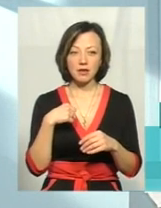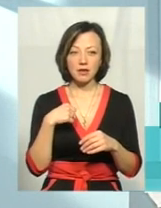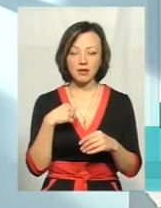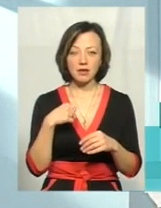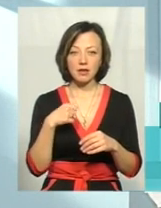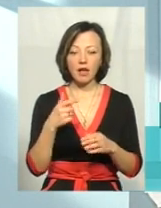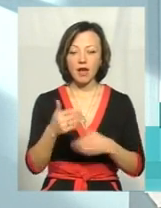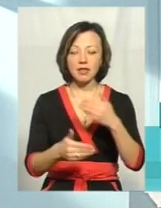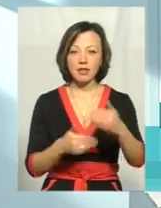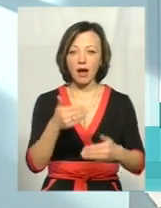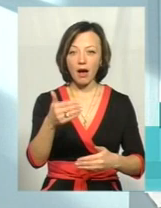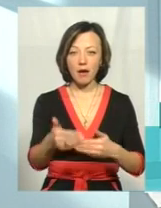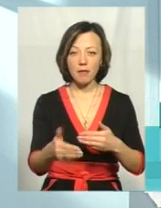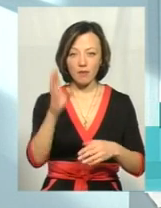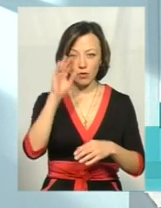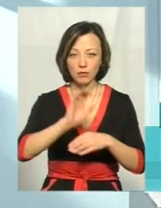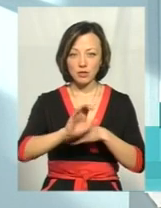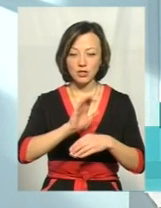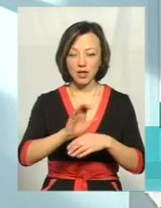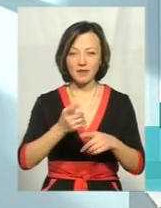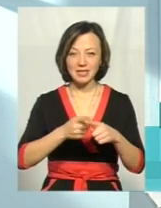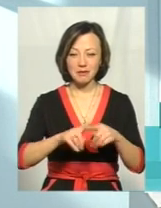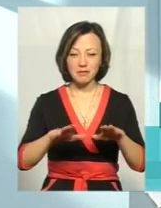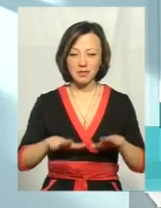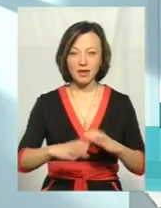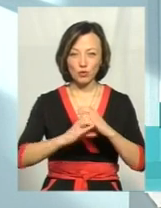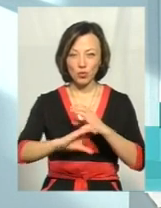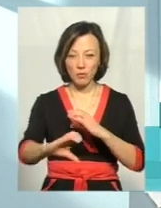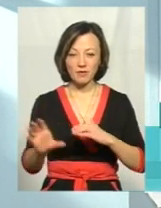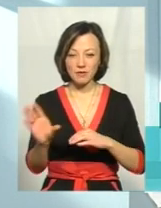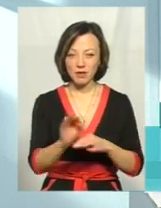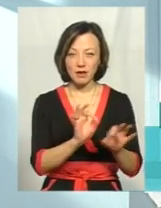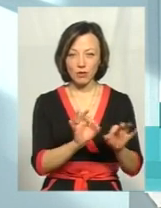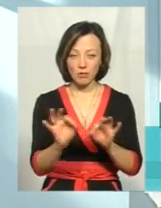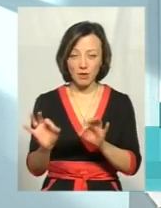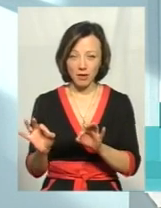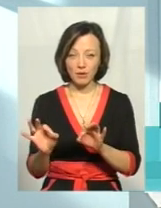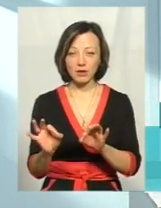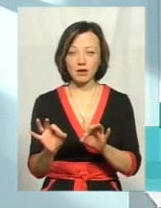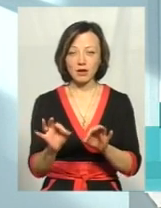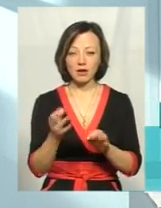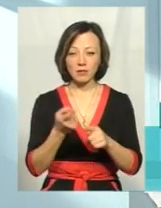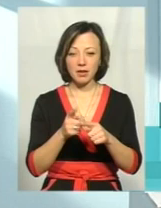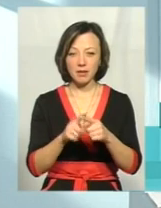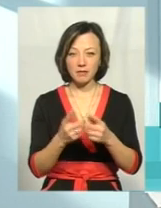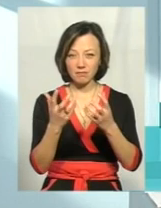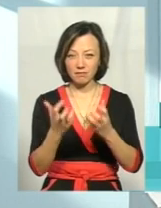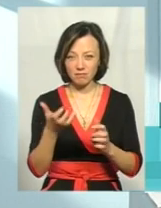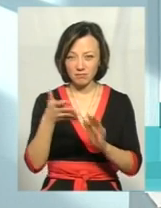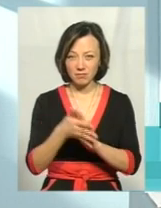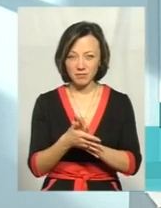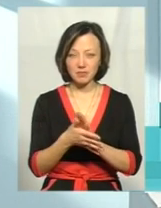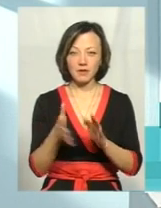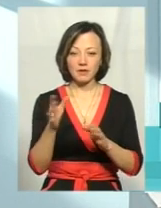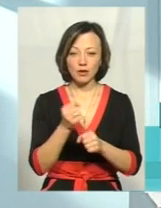всі етапи водопостачання в цих точках ризику, так будемо казати, якщо там все робиться правильно, і ніде підсмоктування немає, під час поривів